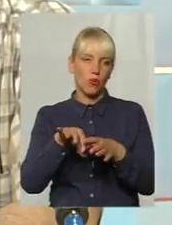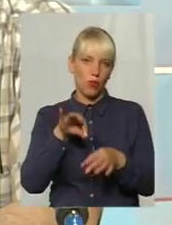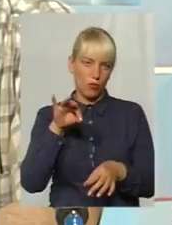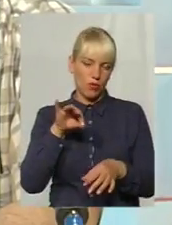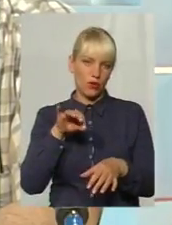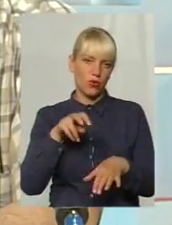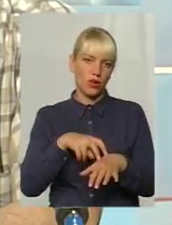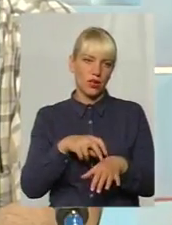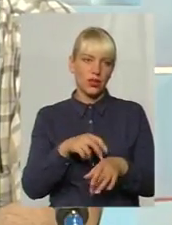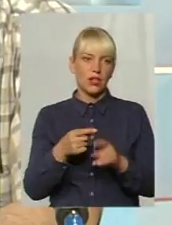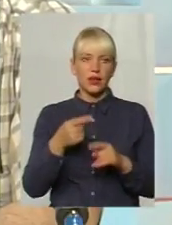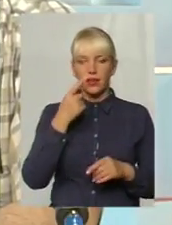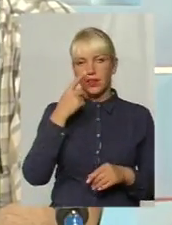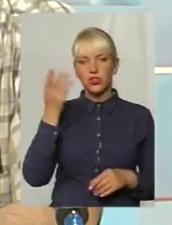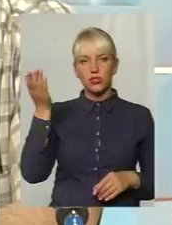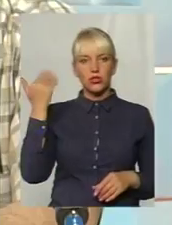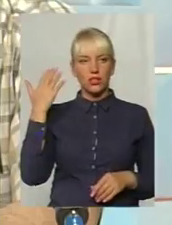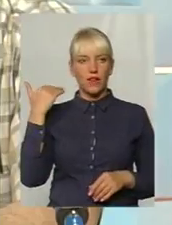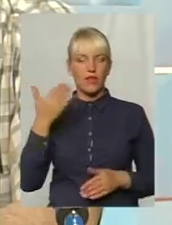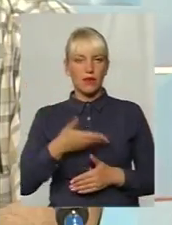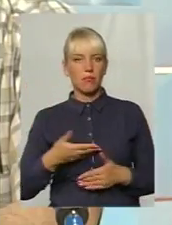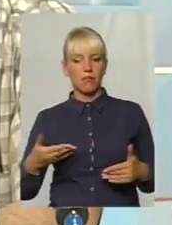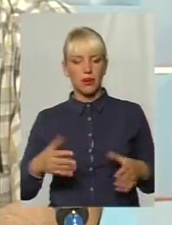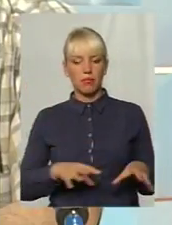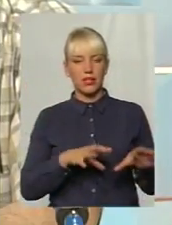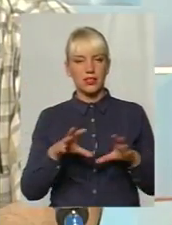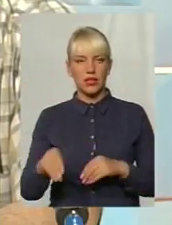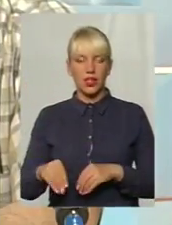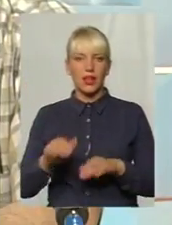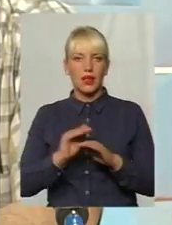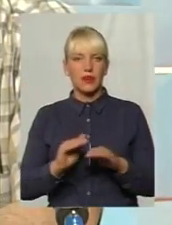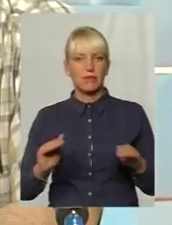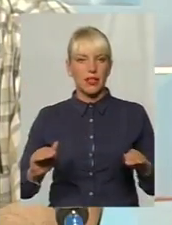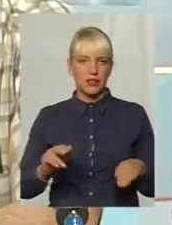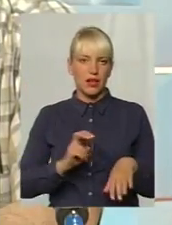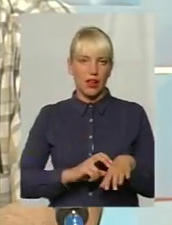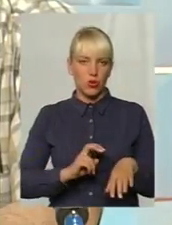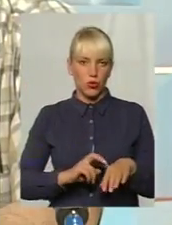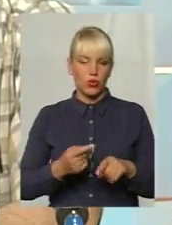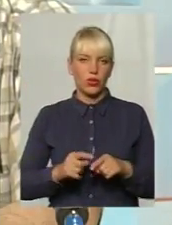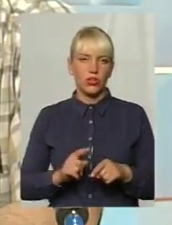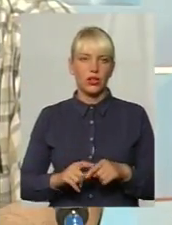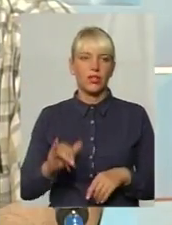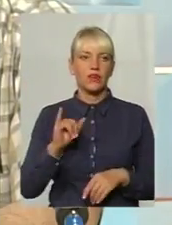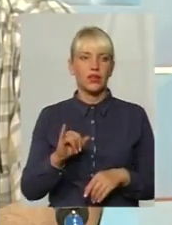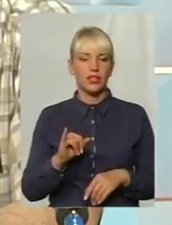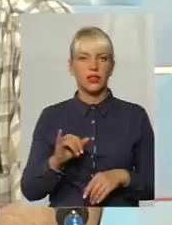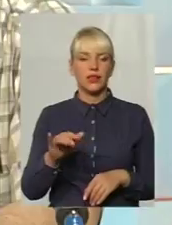нещодавно ми ще переселили і педіатрів Смельницької міської дитячої лікарні. Територіально